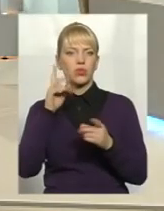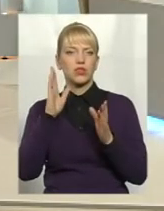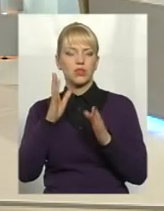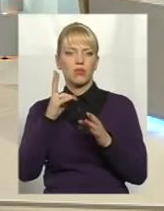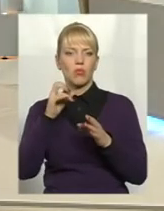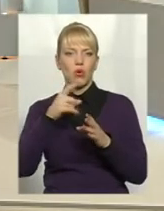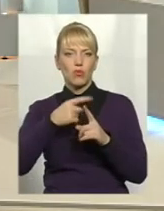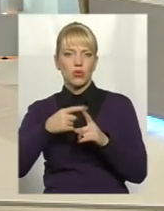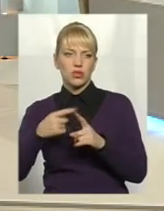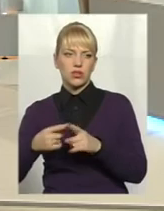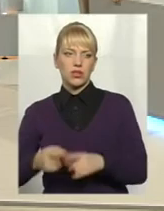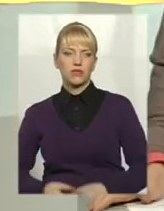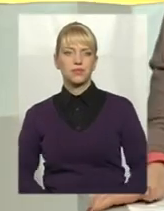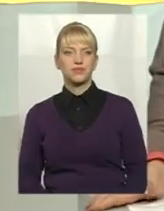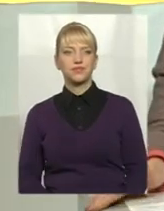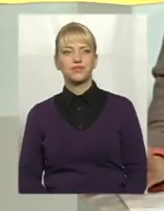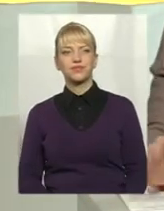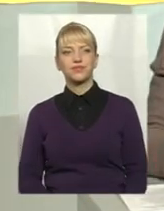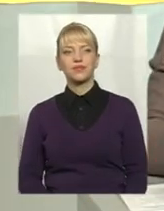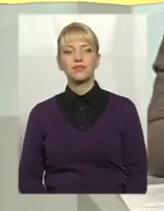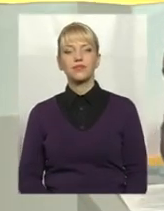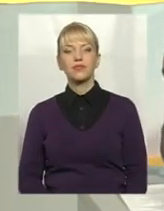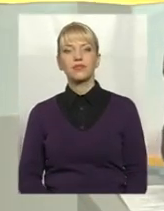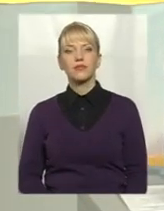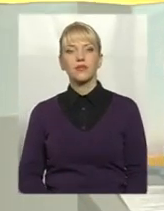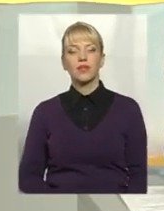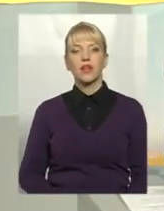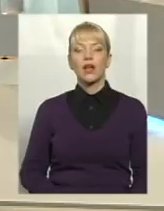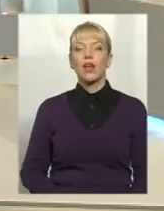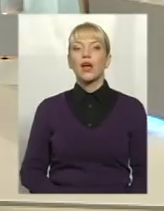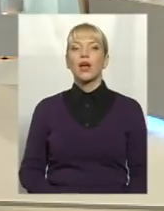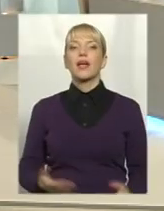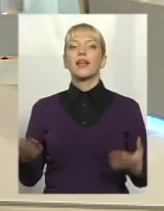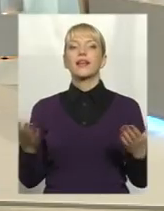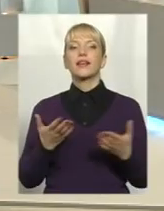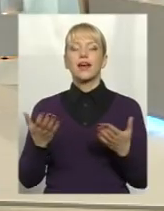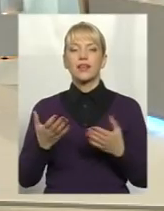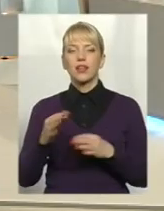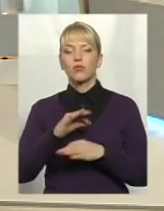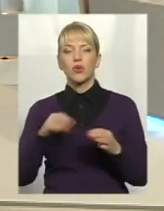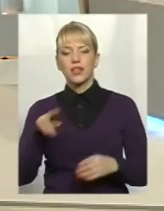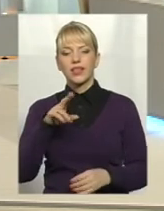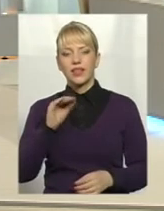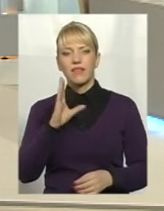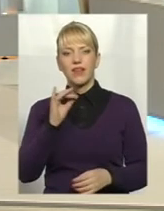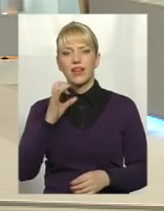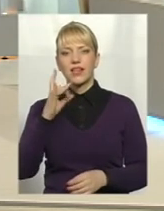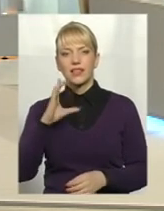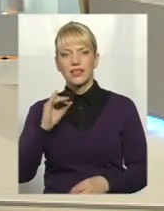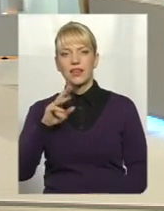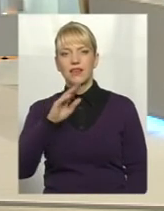наступний раз розмов. Дуже хочеться сподіватися. Пані Олена, скажіть, які проекти диверсифікації вважаєте економічно